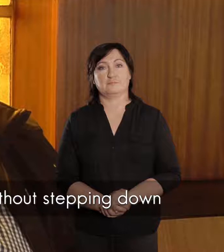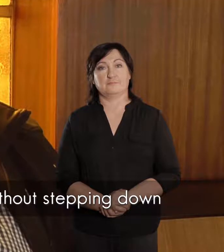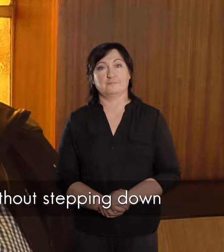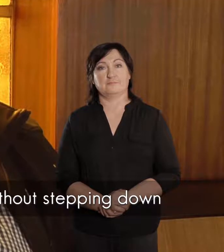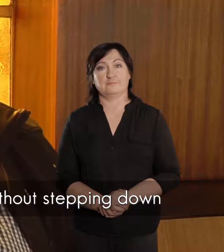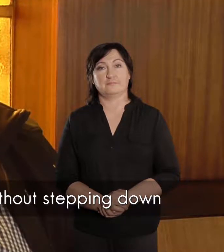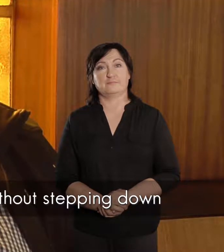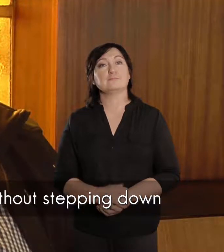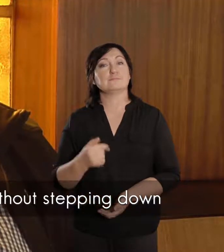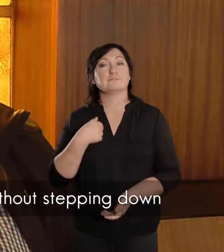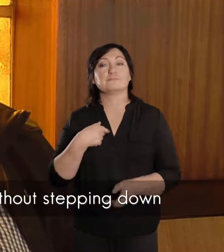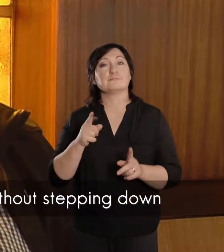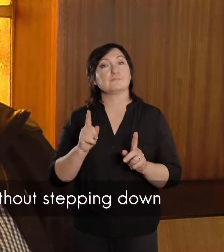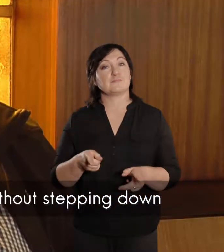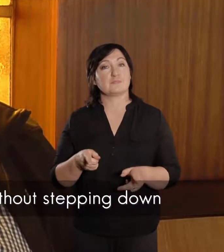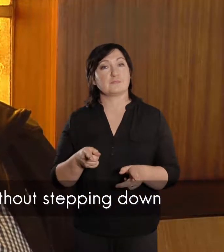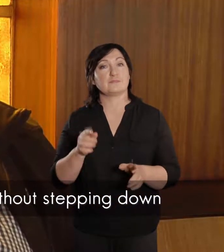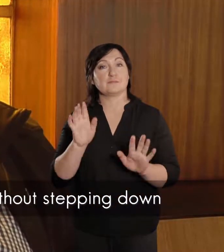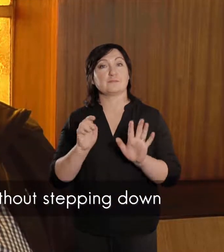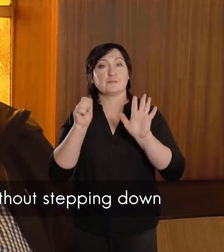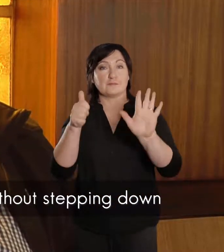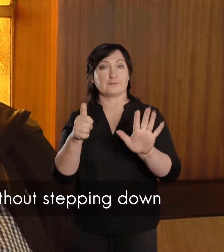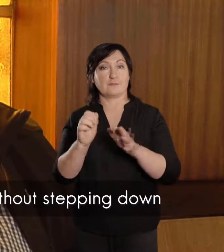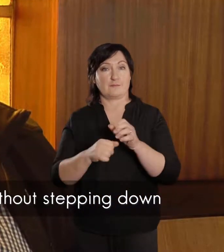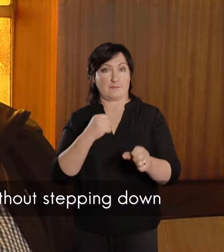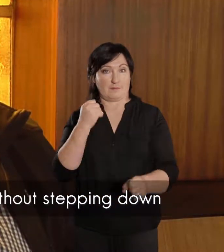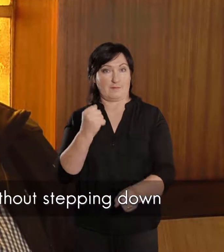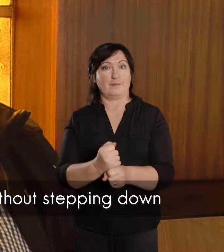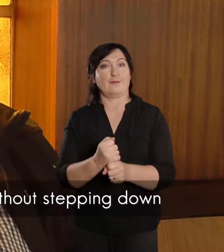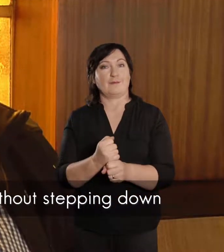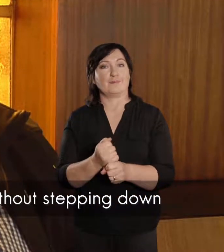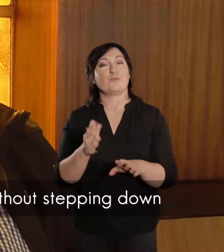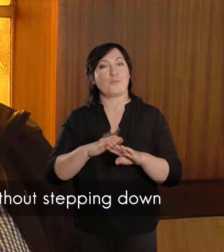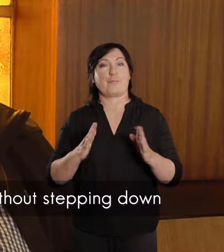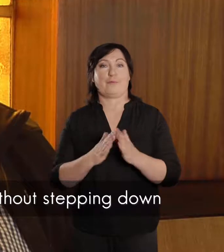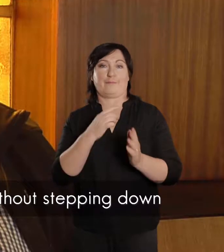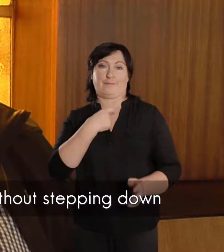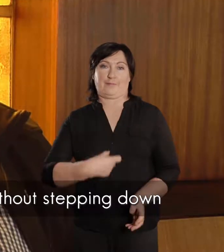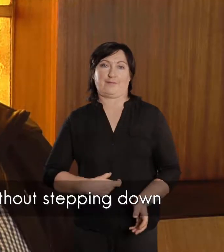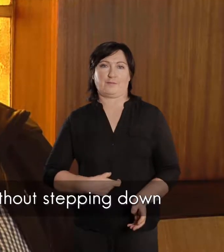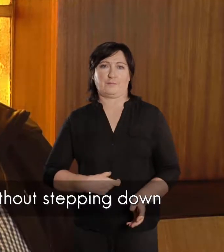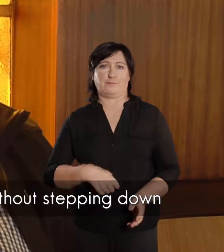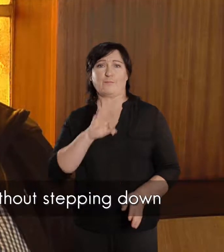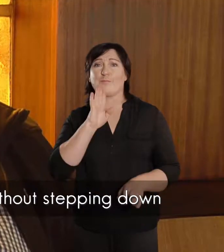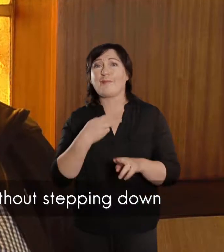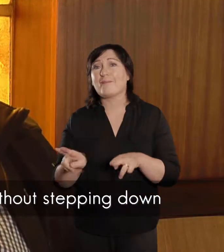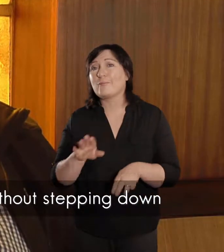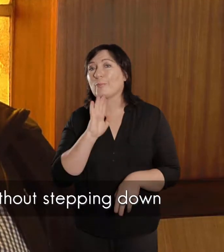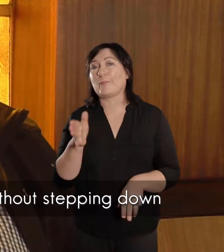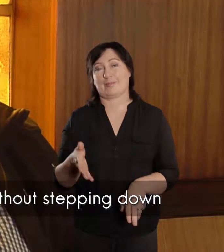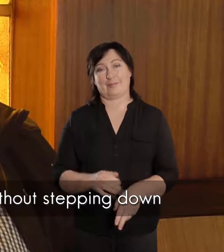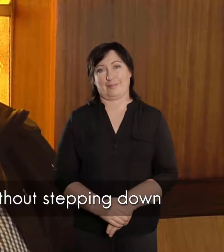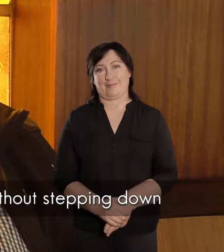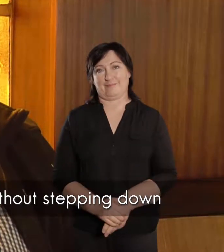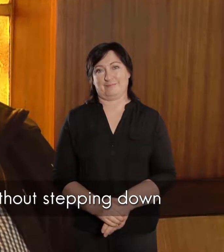Ek was vir 16 jaar op die kerkraad, sonder om af te